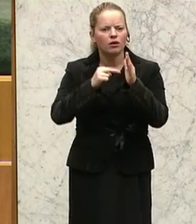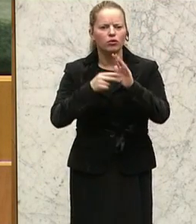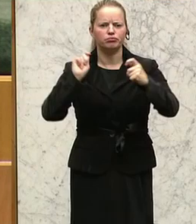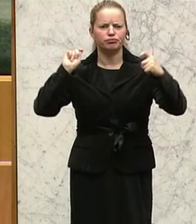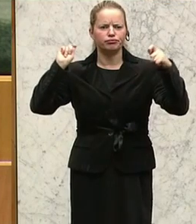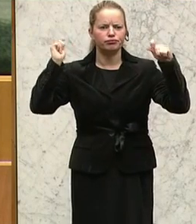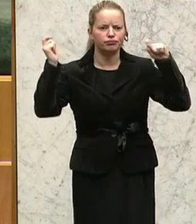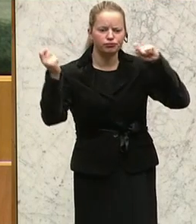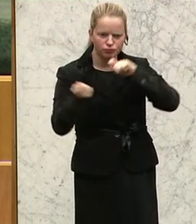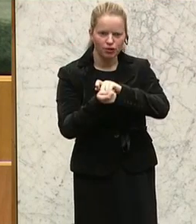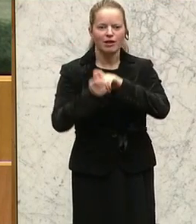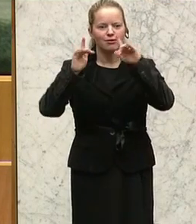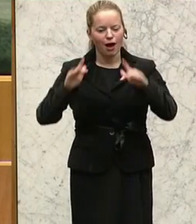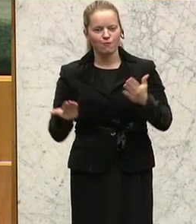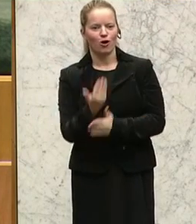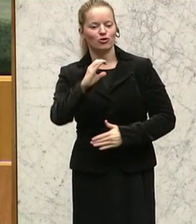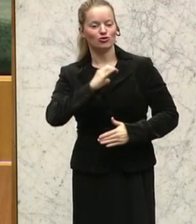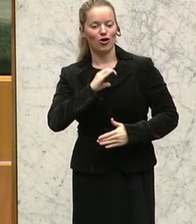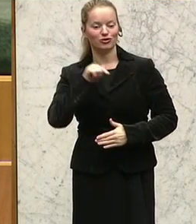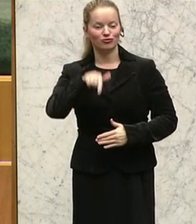Chance für den Standort Österreich.